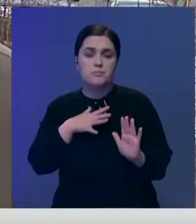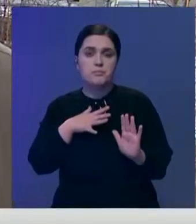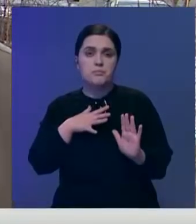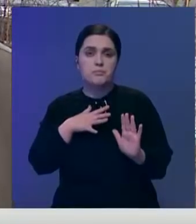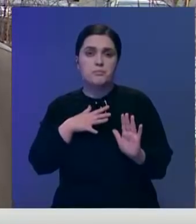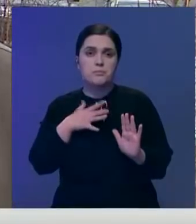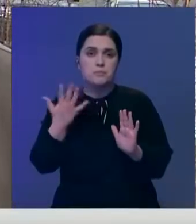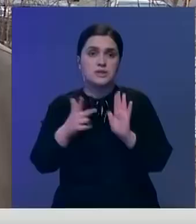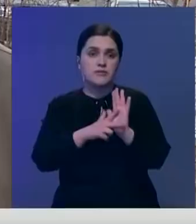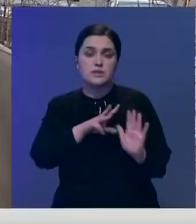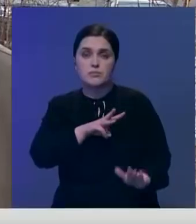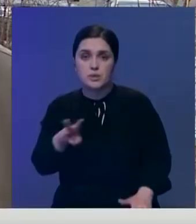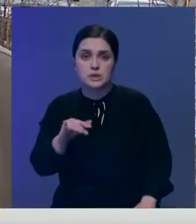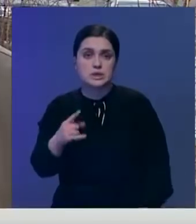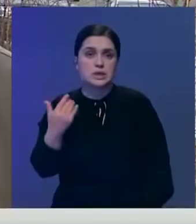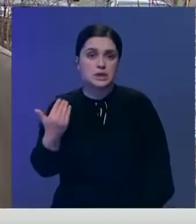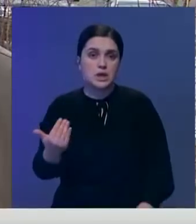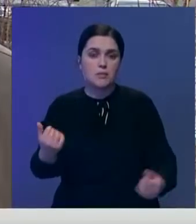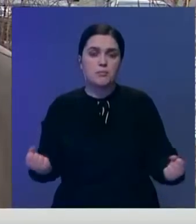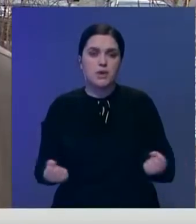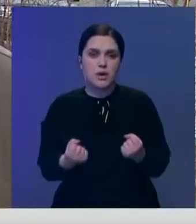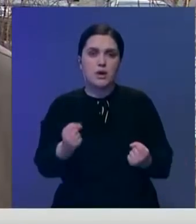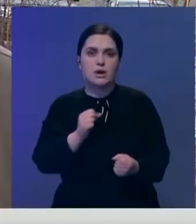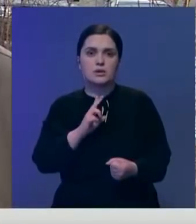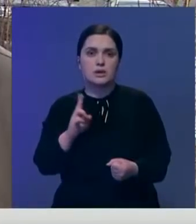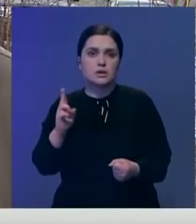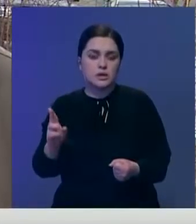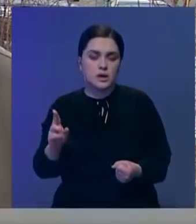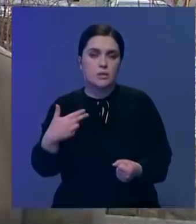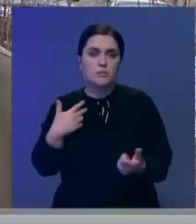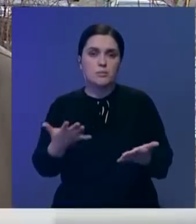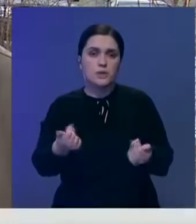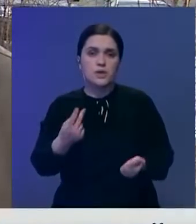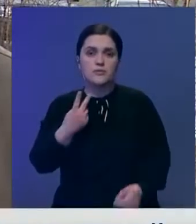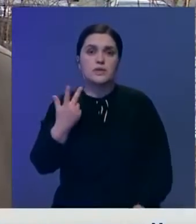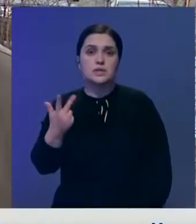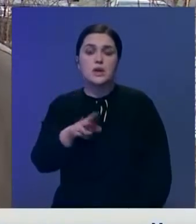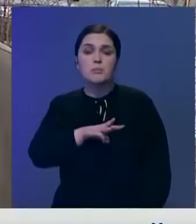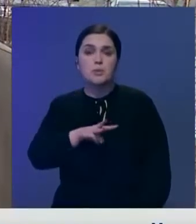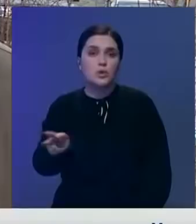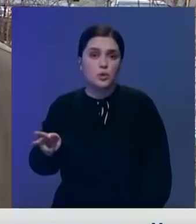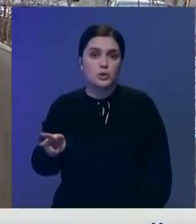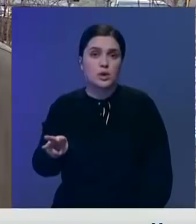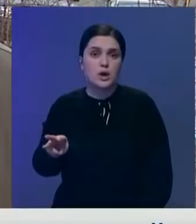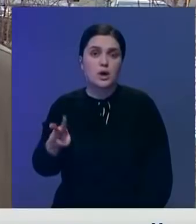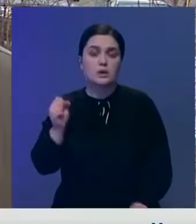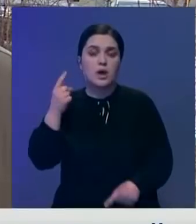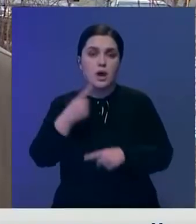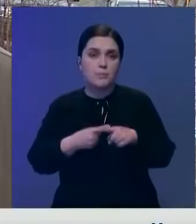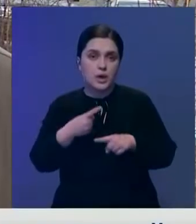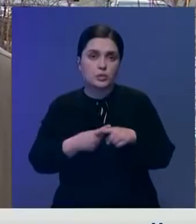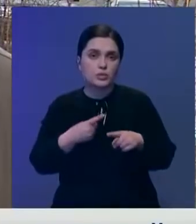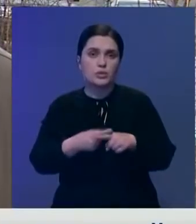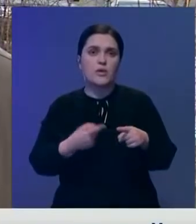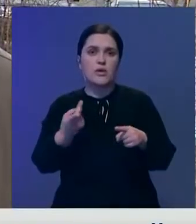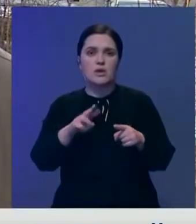Из них при поддержке АКК мы получили 23 миллиона на оборудование. То есть это